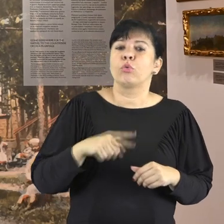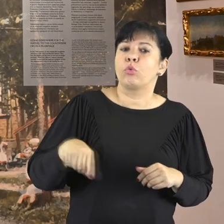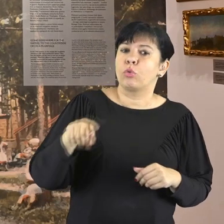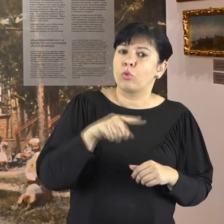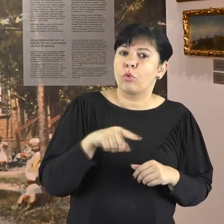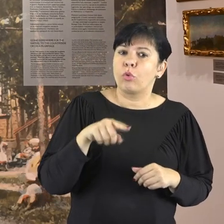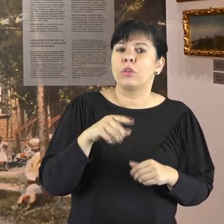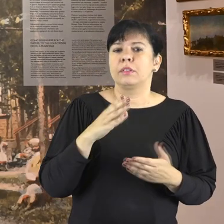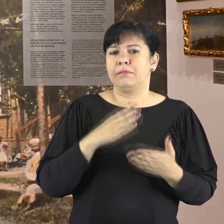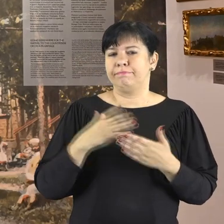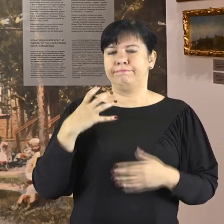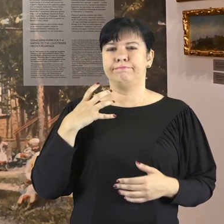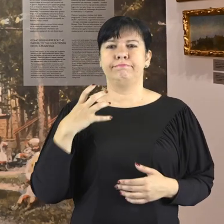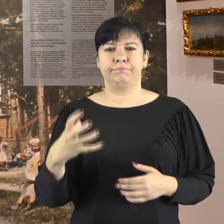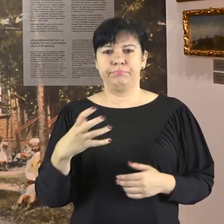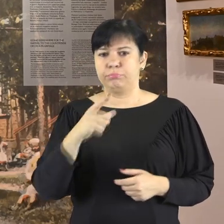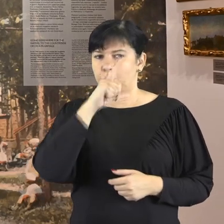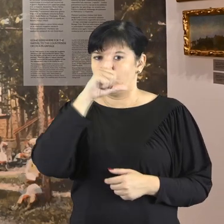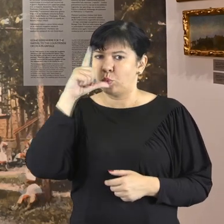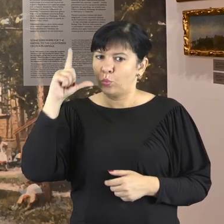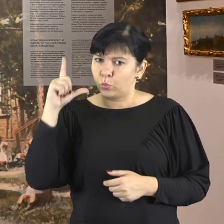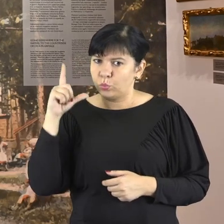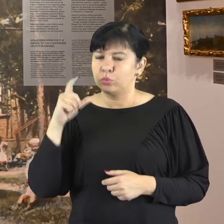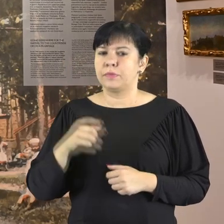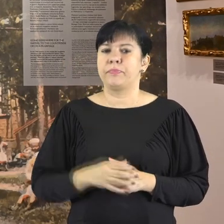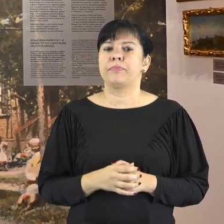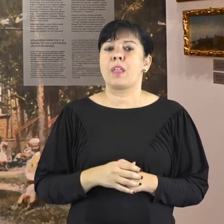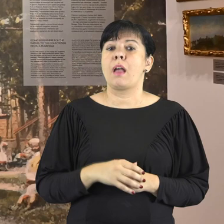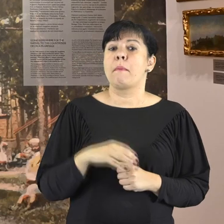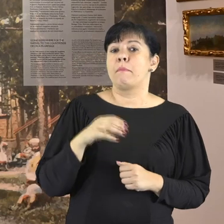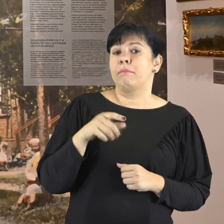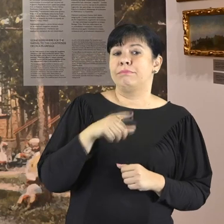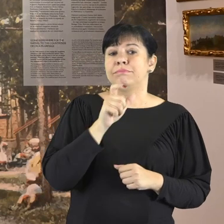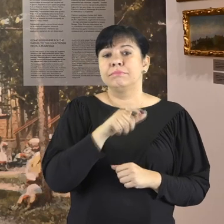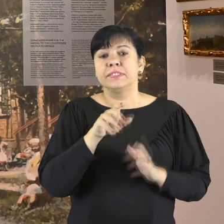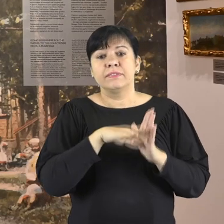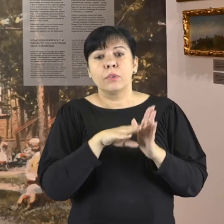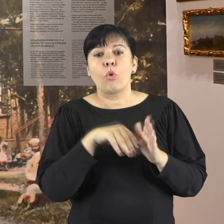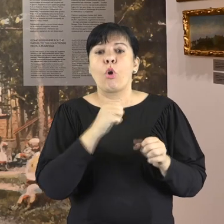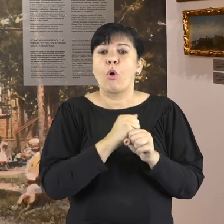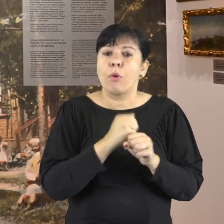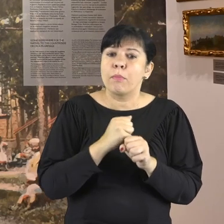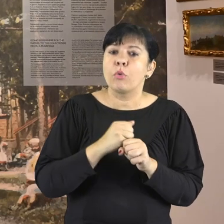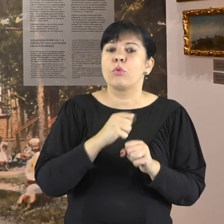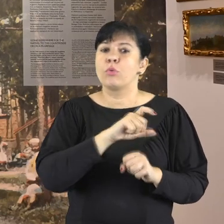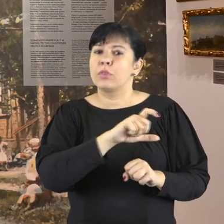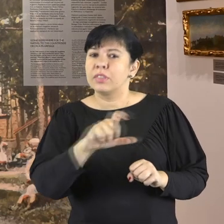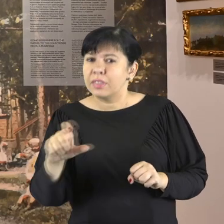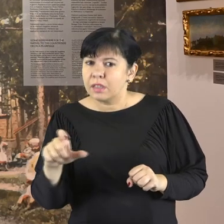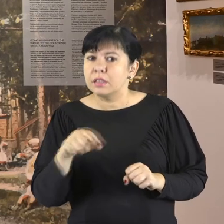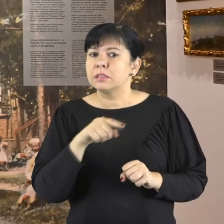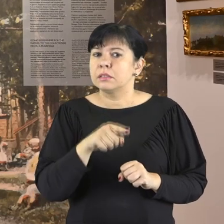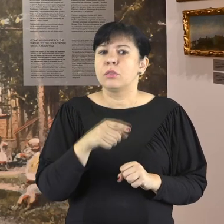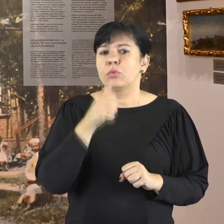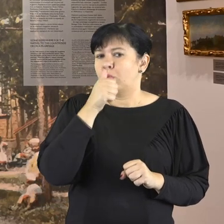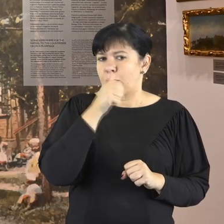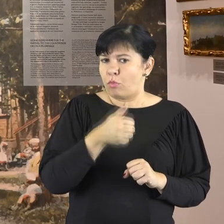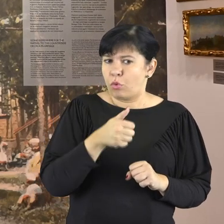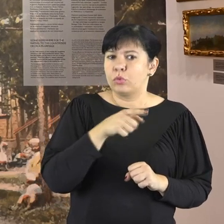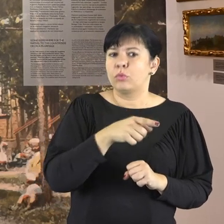pozwolić mogli sobie bardziej majętni Łodzianie, natomiast robotnicy i przedstawiciele